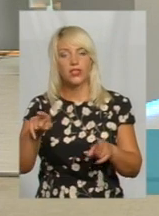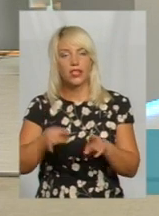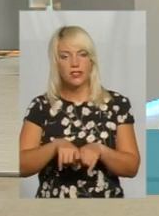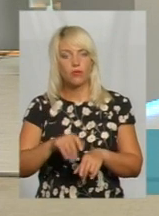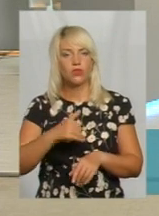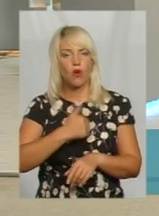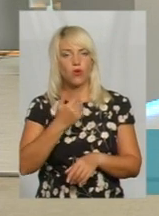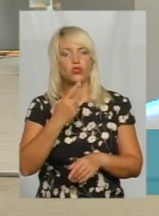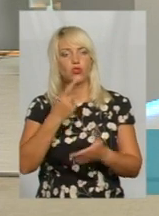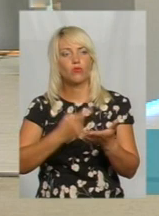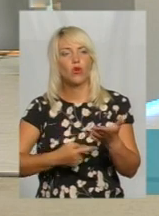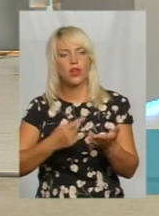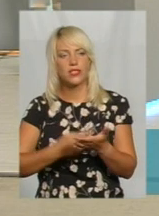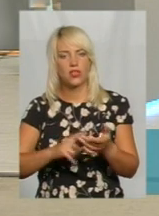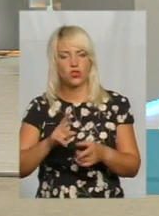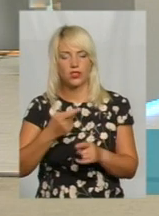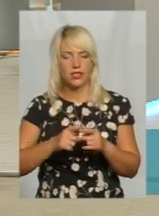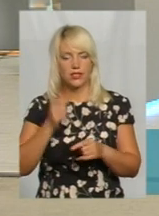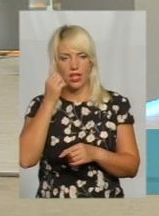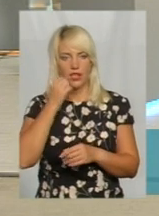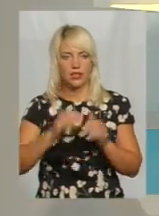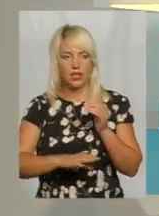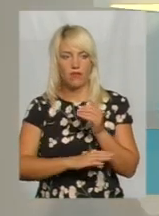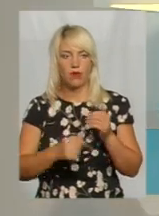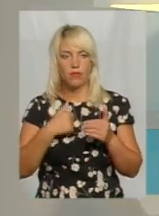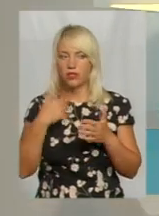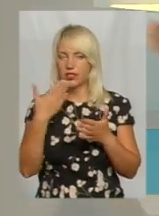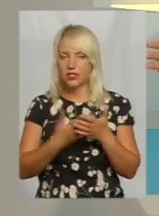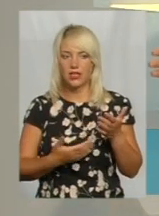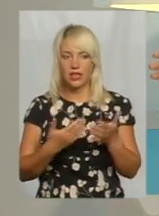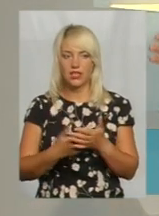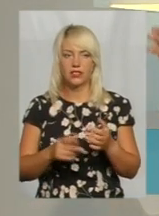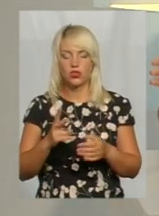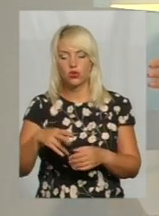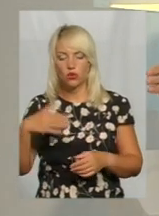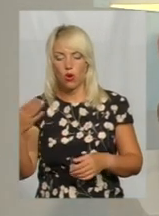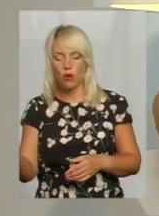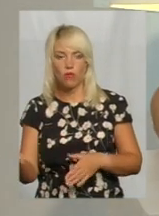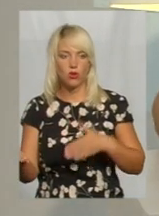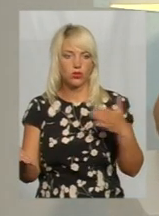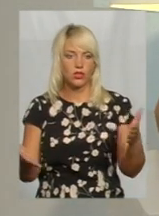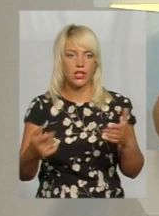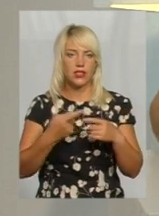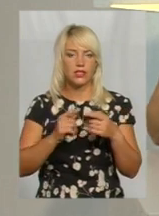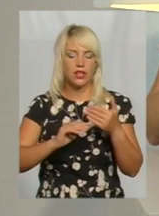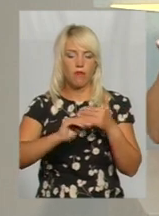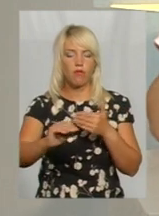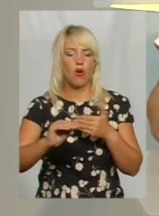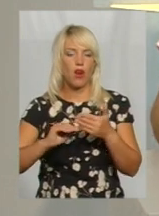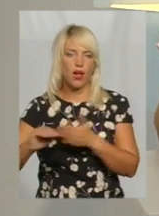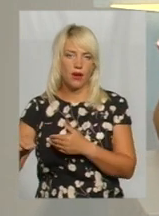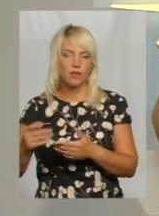А от, до речі, мені здається, якщо я правильно побачила на кадрах, що з обох сторон поля. Чи в такому випадку є